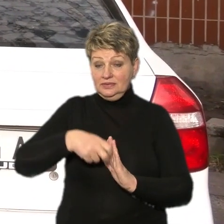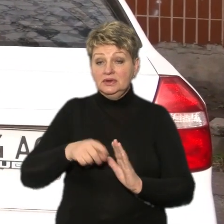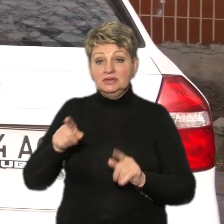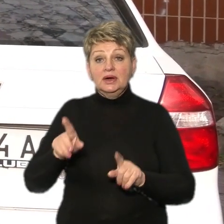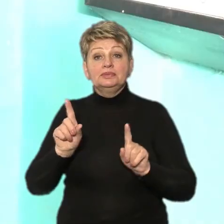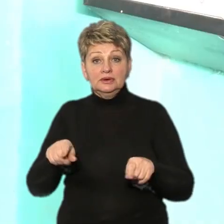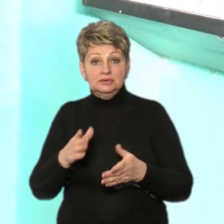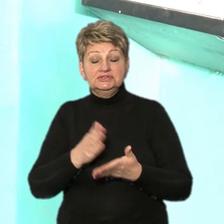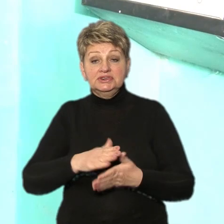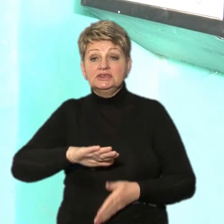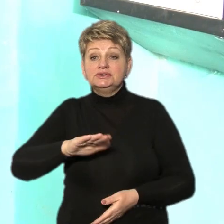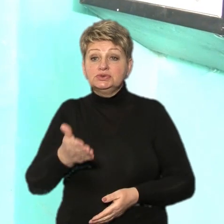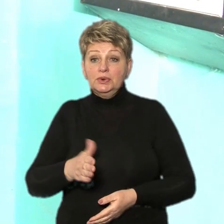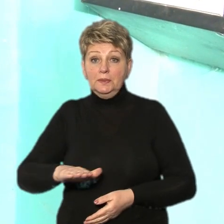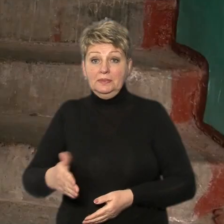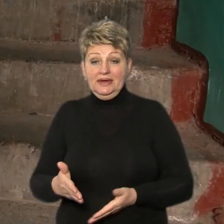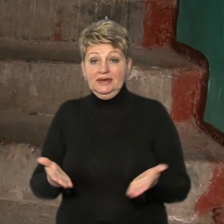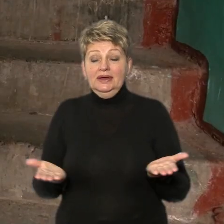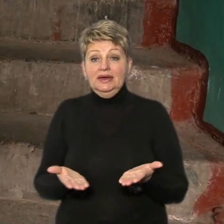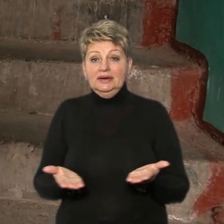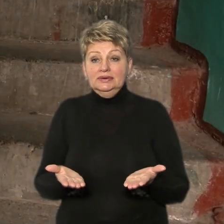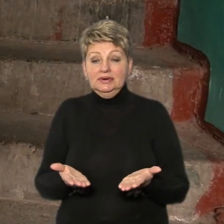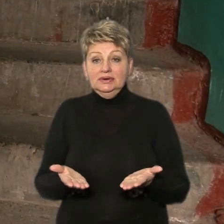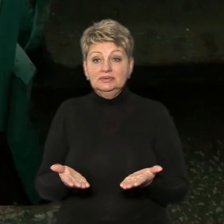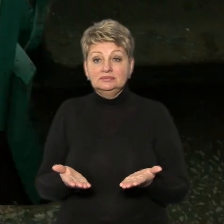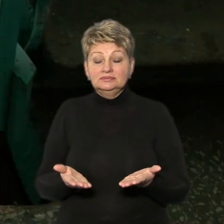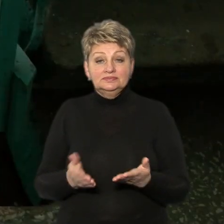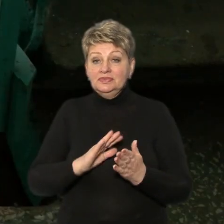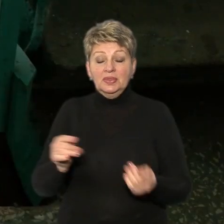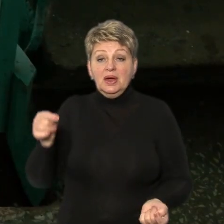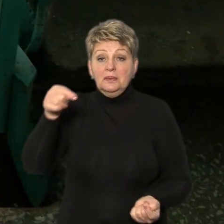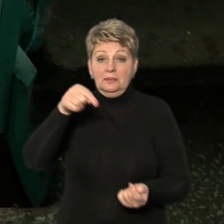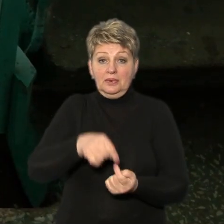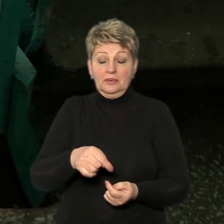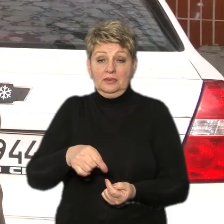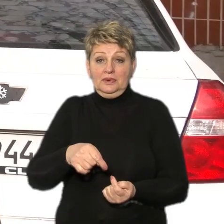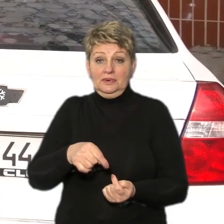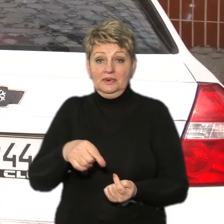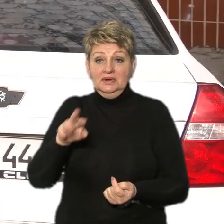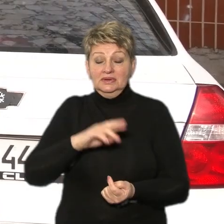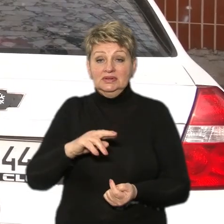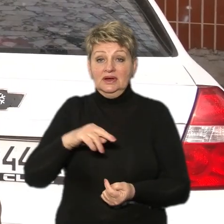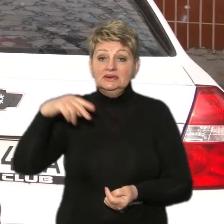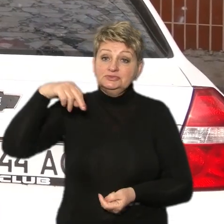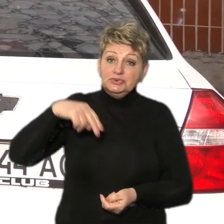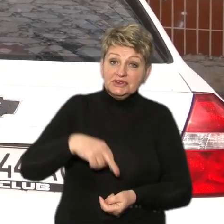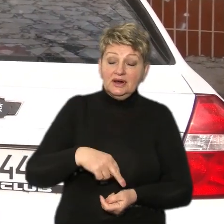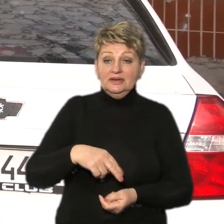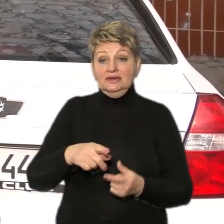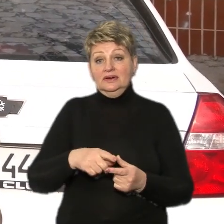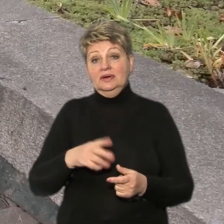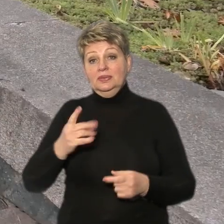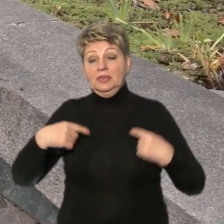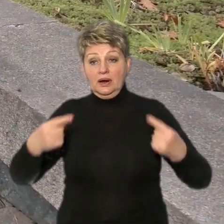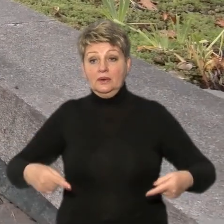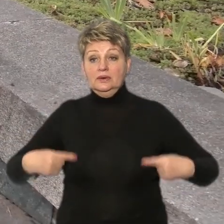ступеньки, які не адаптовані по великому рахунку під спускання на